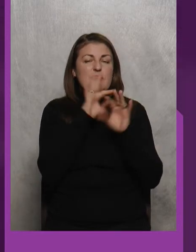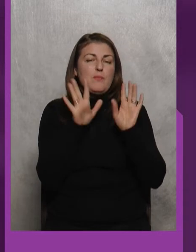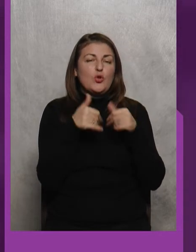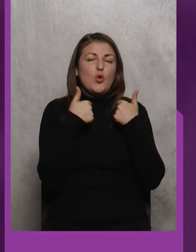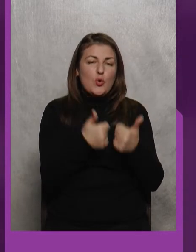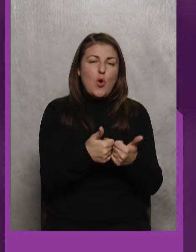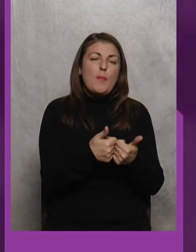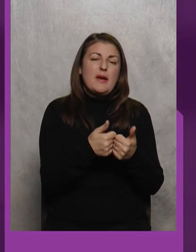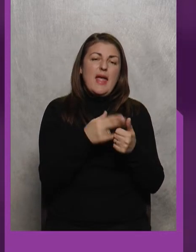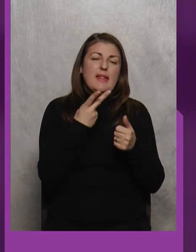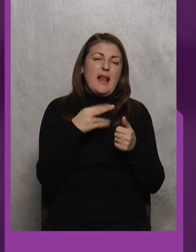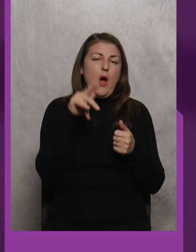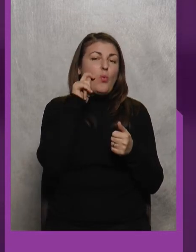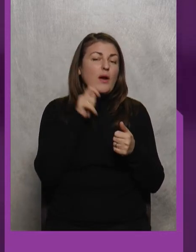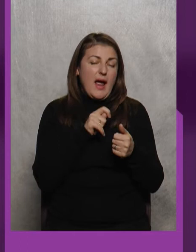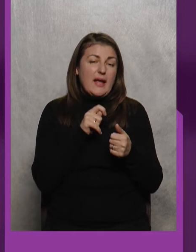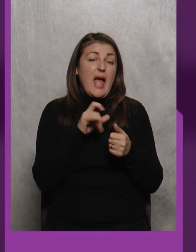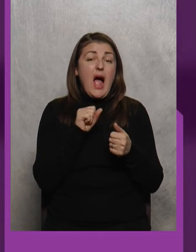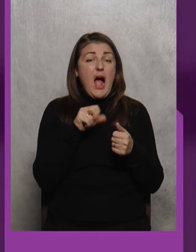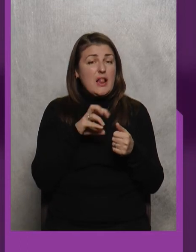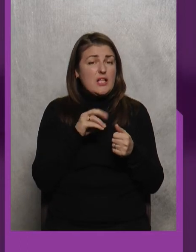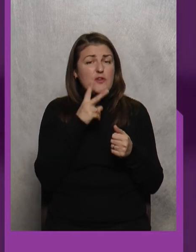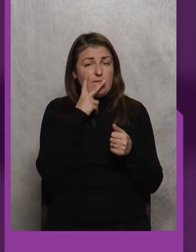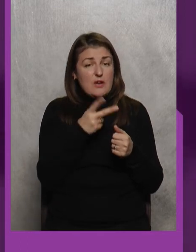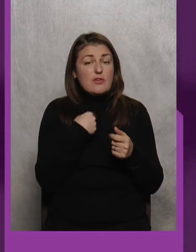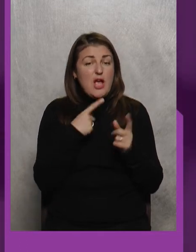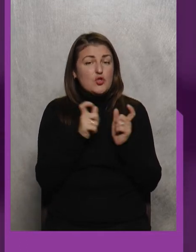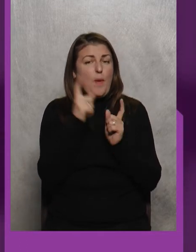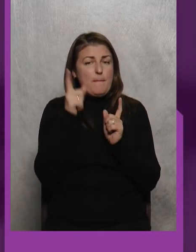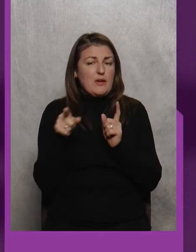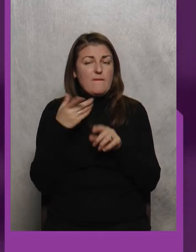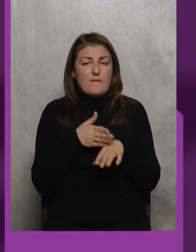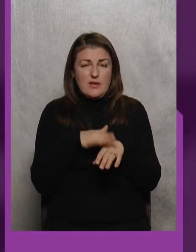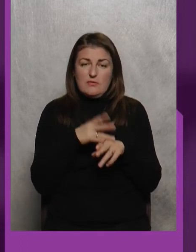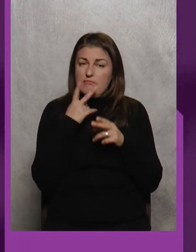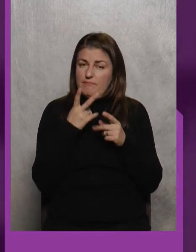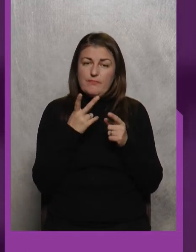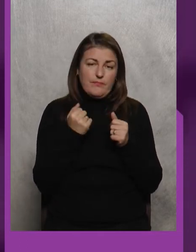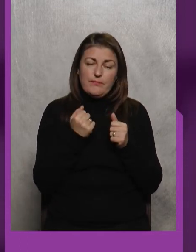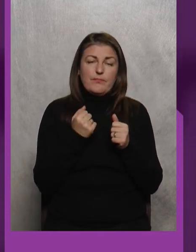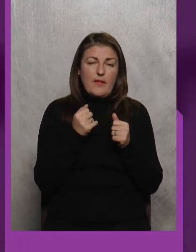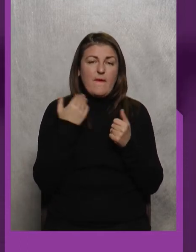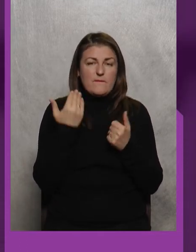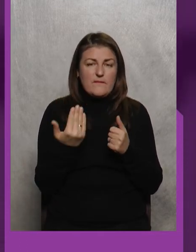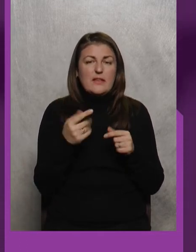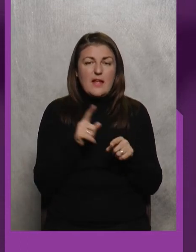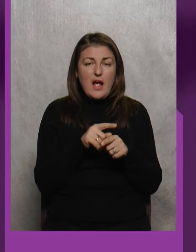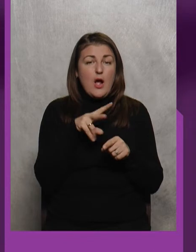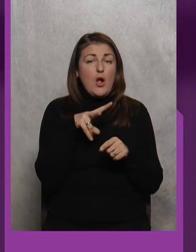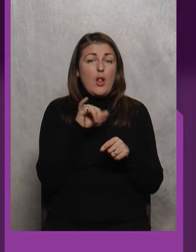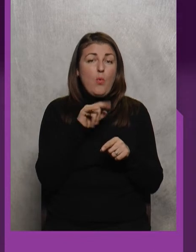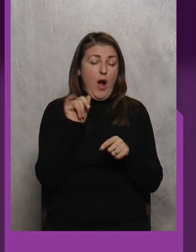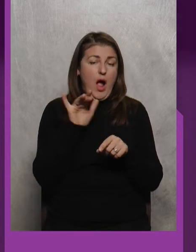для України Але ж важко я бачу і супернику Нашого Луки Він так Лука